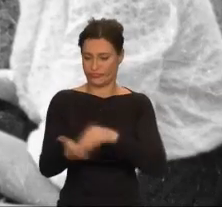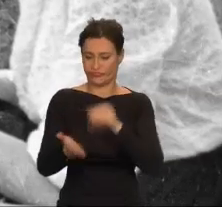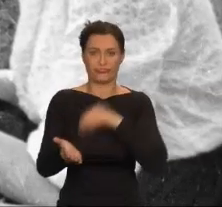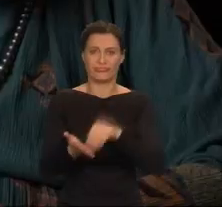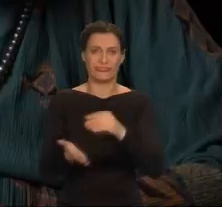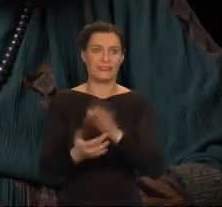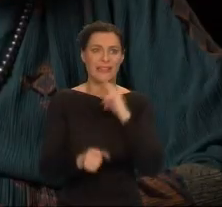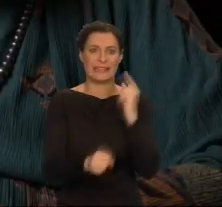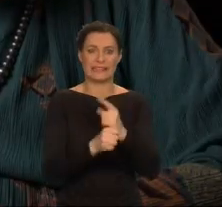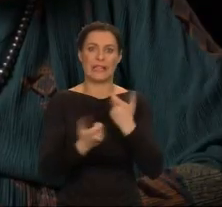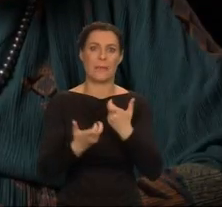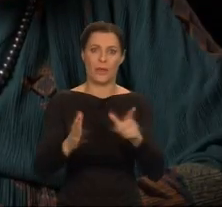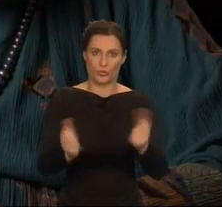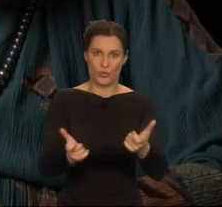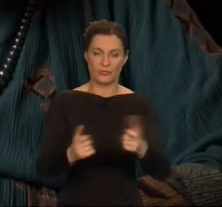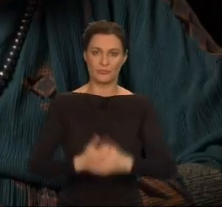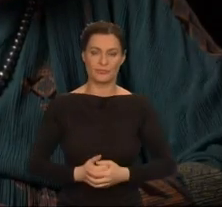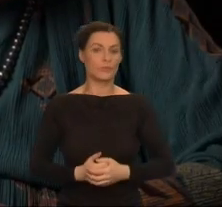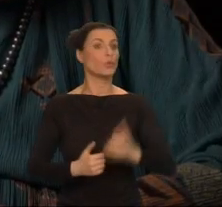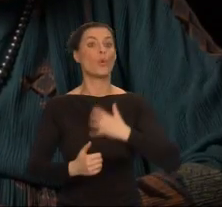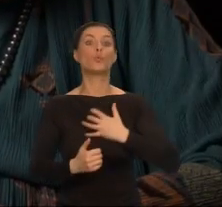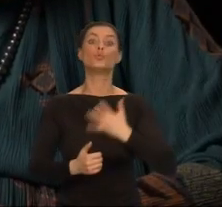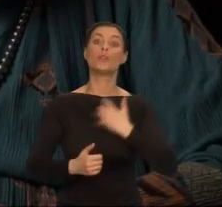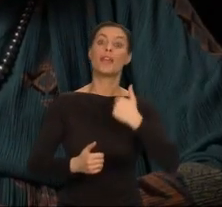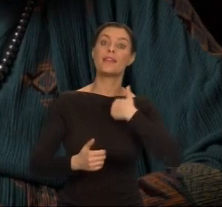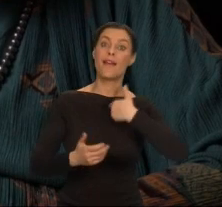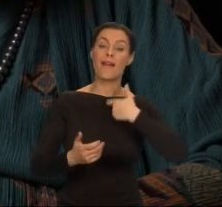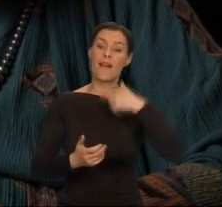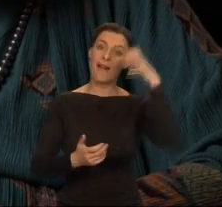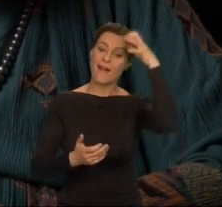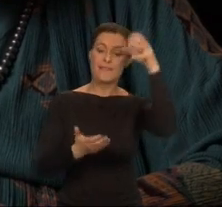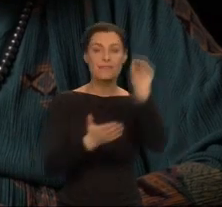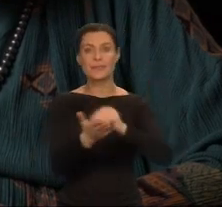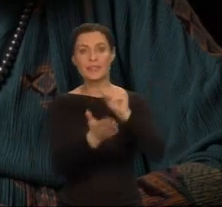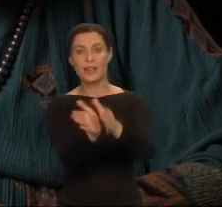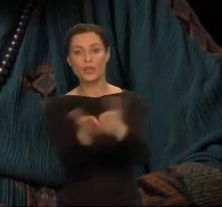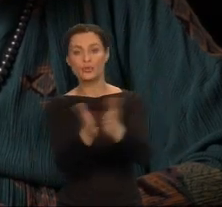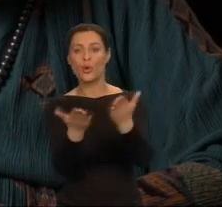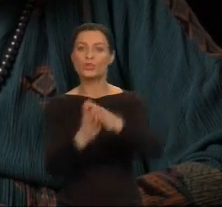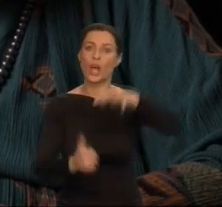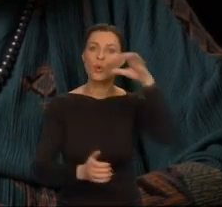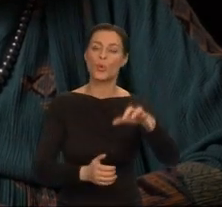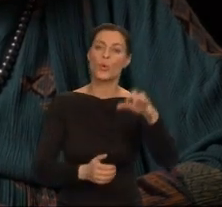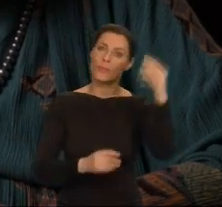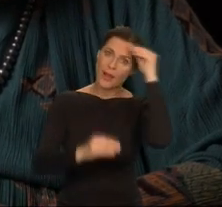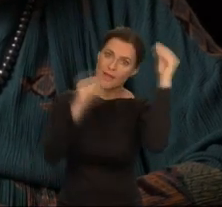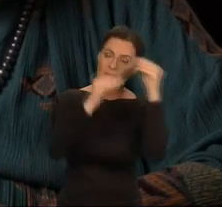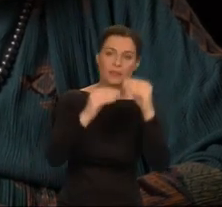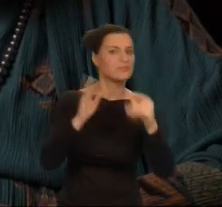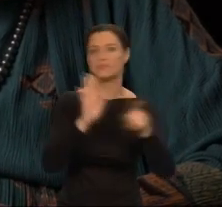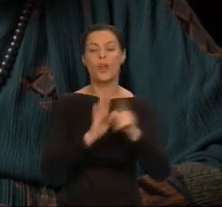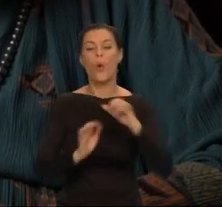Nie uważała się za pisarkę science fiction. Pisała z fantazją o tym, co ją